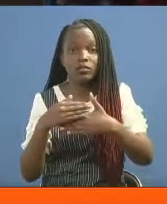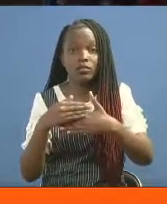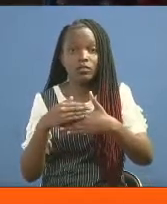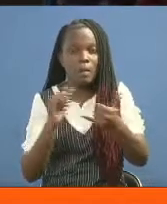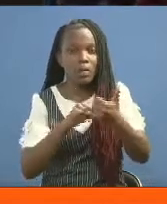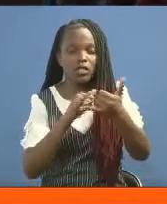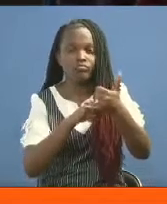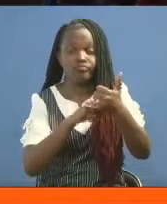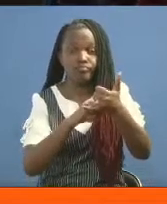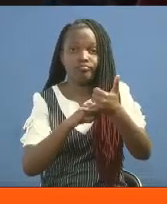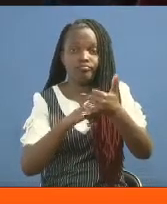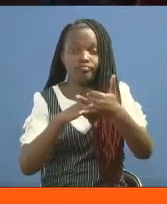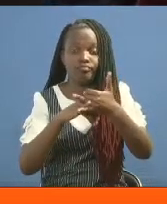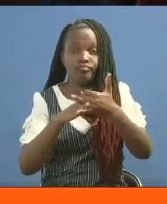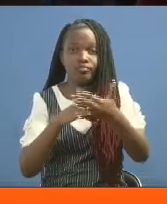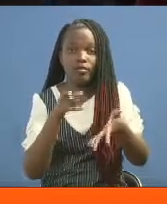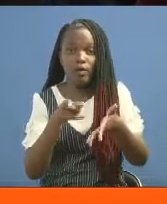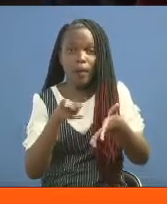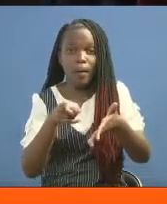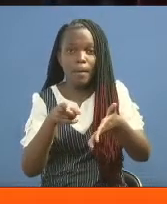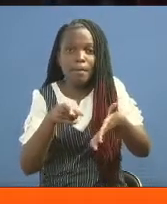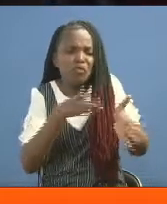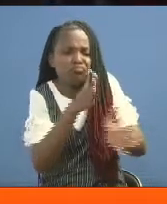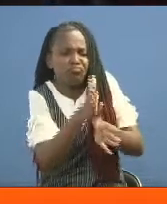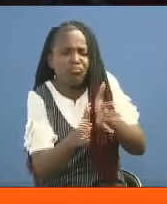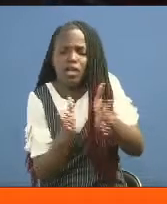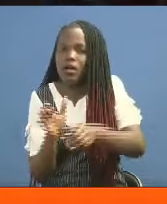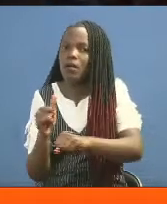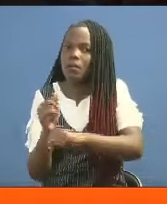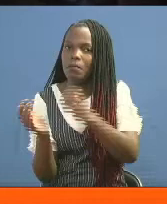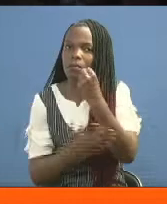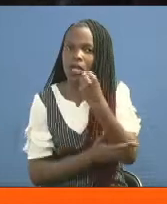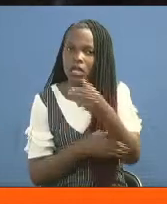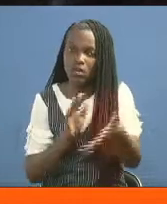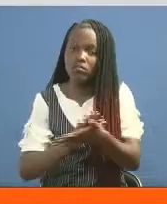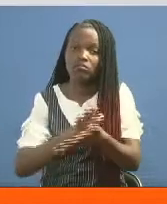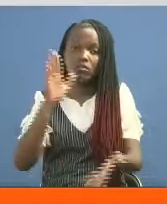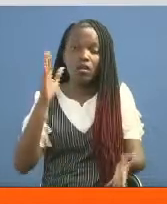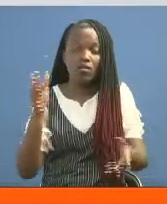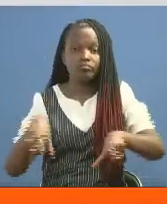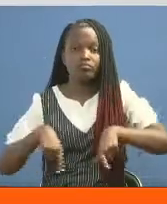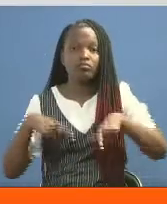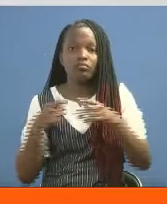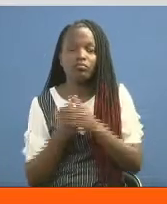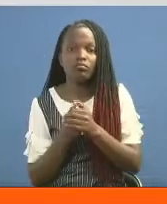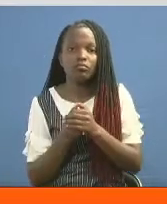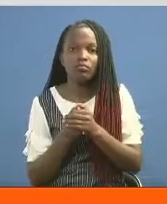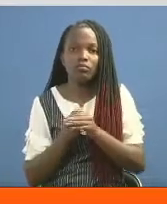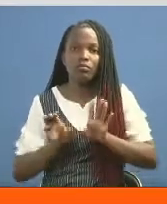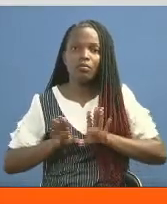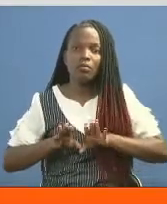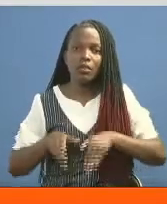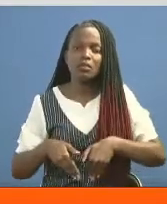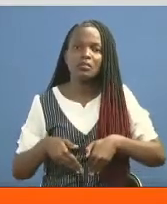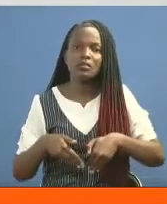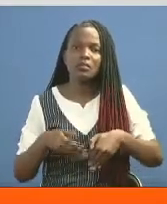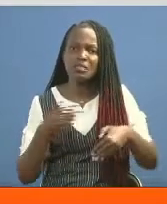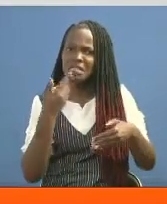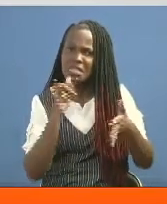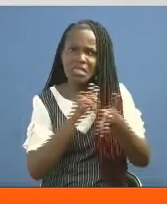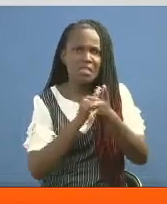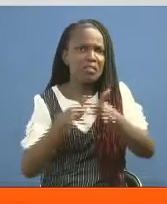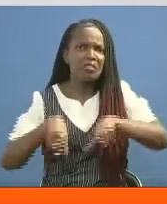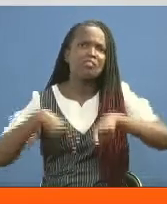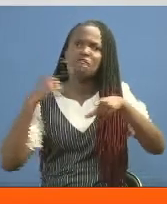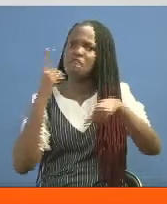badala yake waweze kujihusisha na miradi mbali mbali kujendelesha kimaisha. Pregnancy should not mean that it is end of